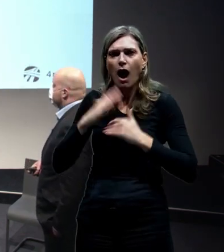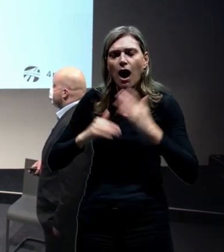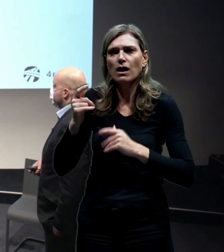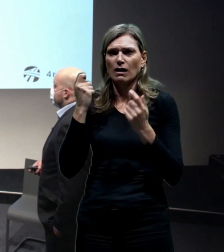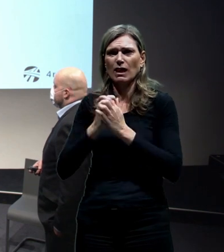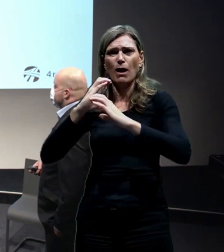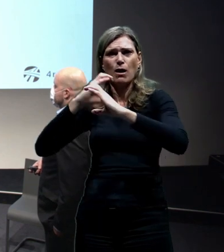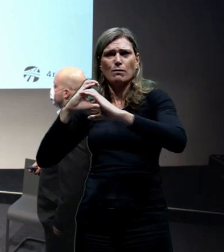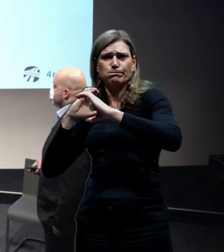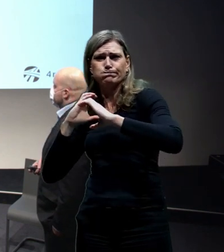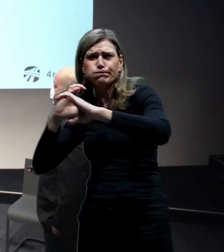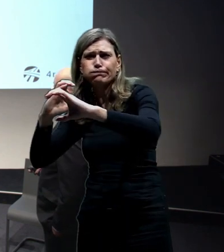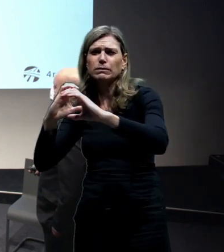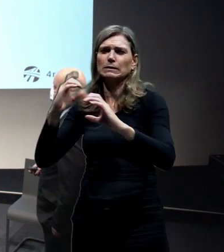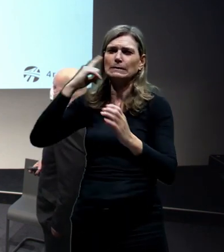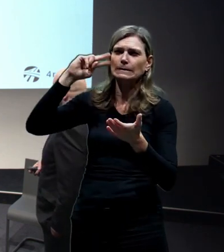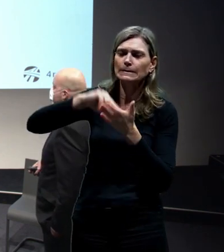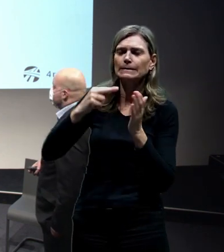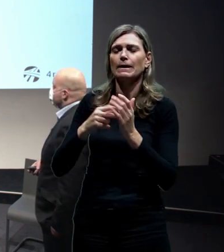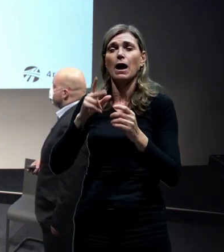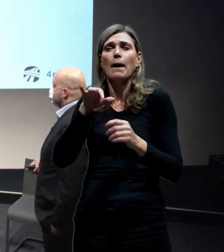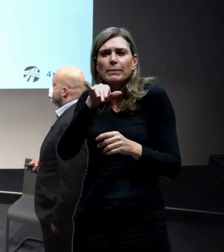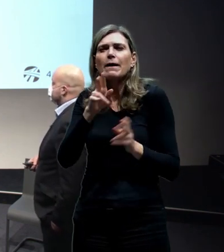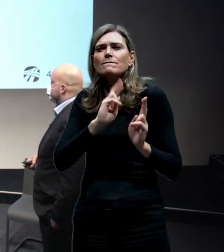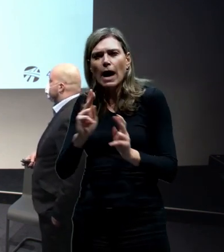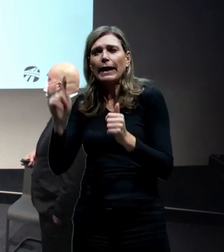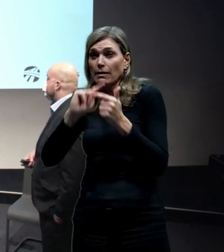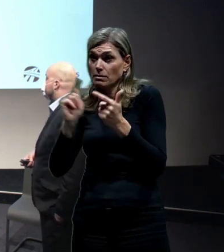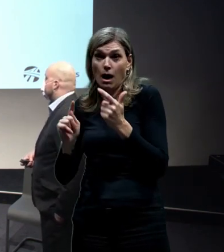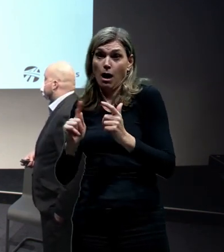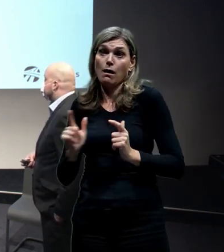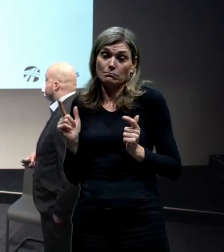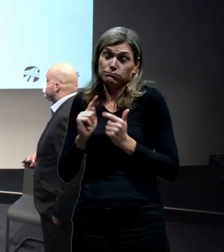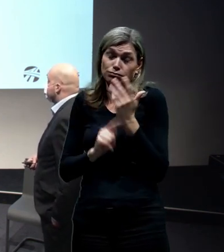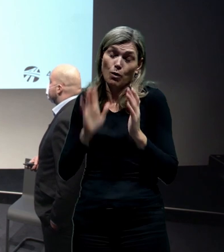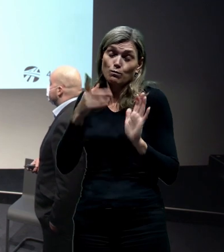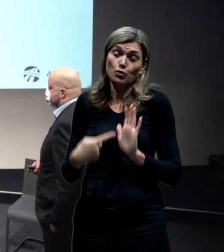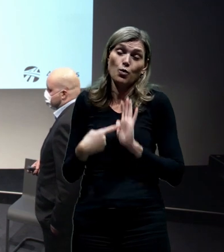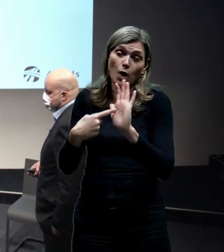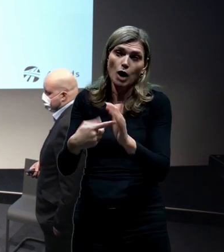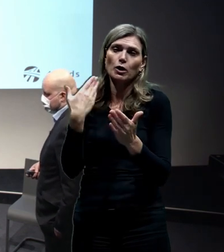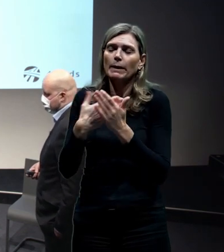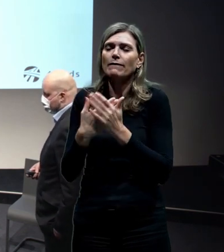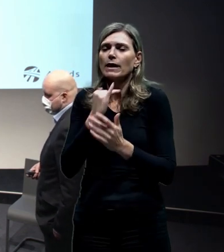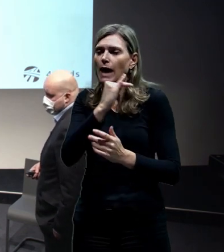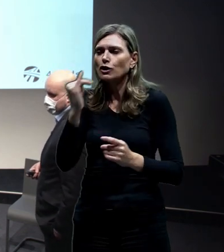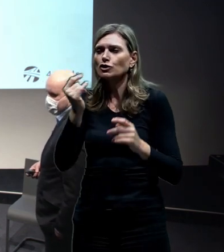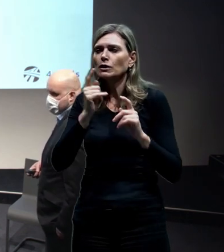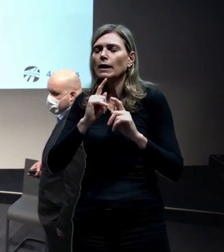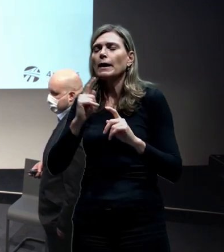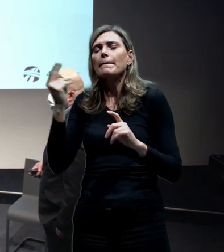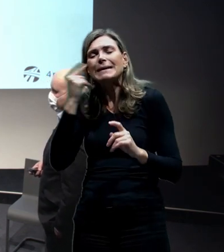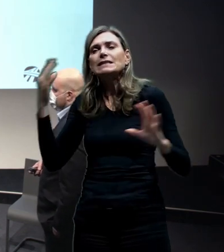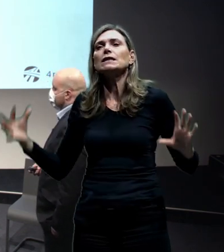znamená, u každé té varianty, kterou vám pak potom představím, bylo potřeba nejdřív vyřešit to podzemí.